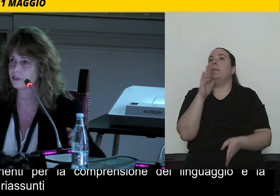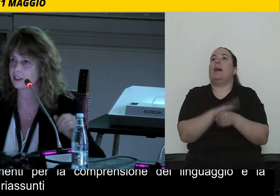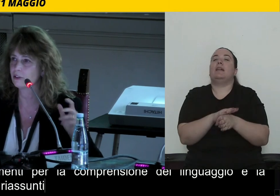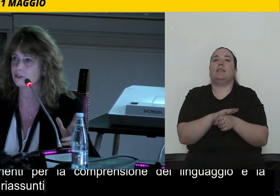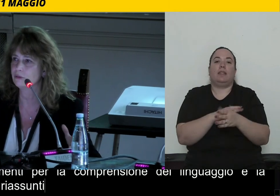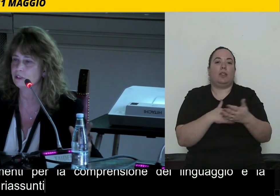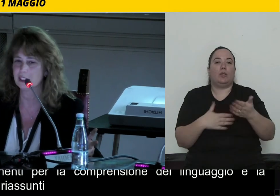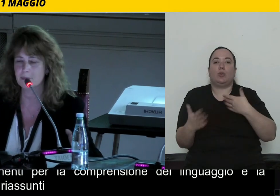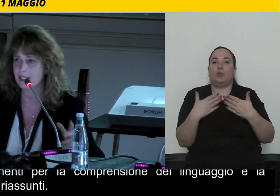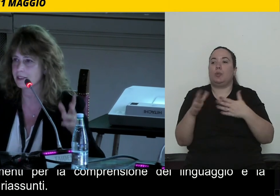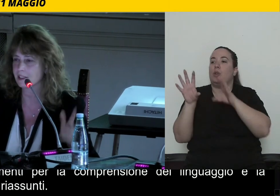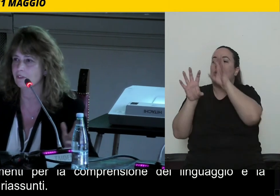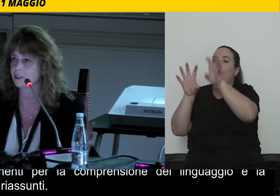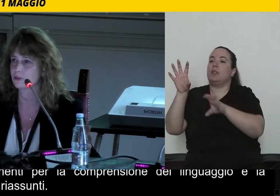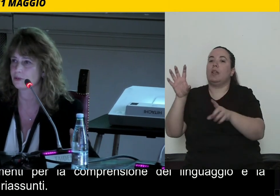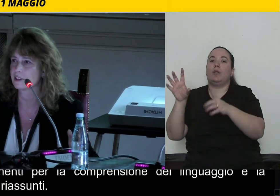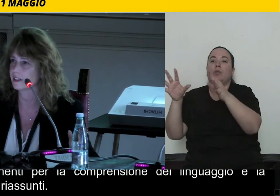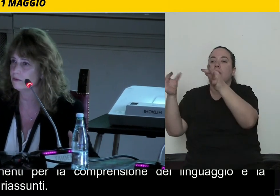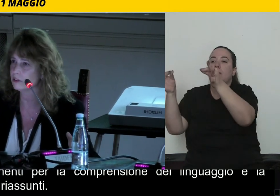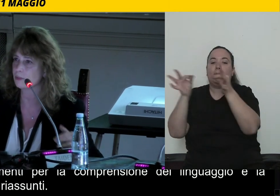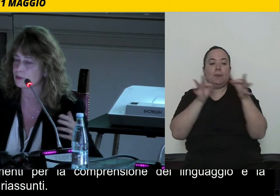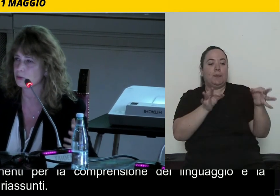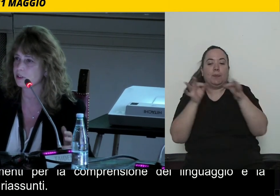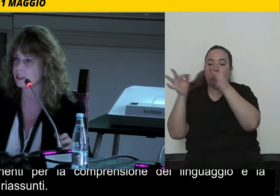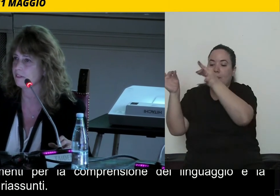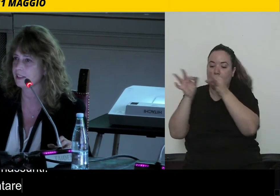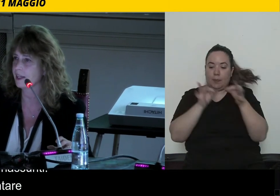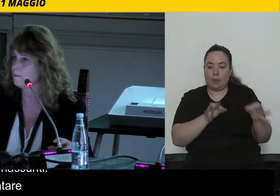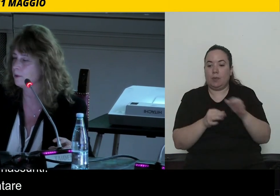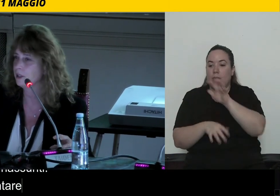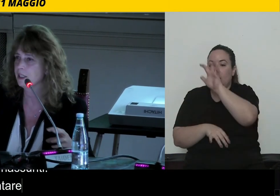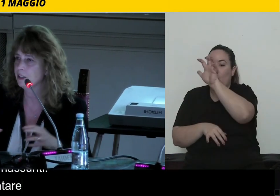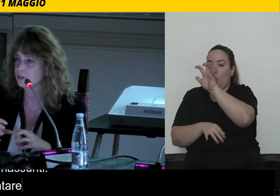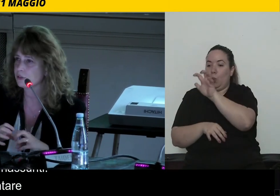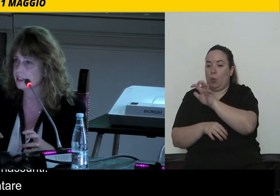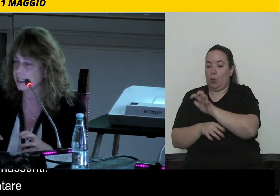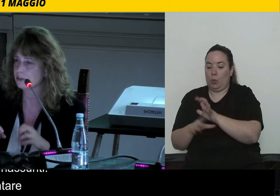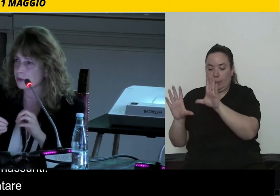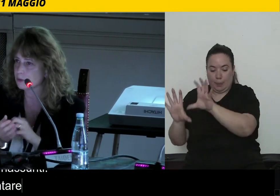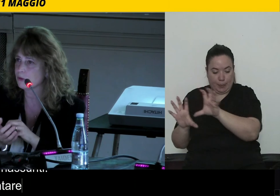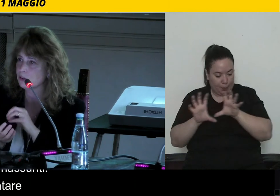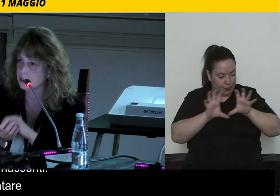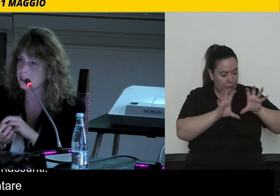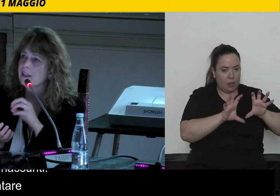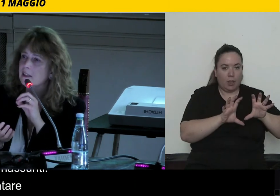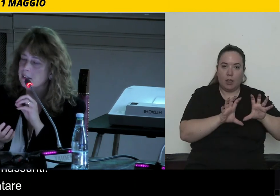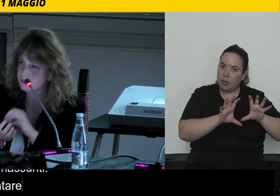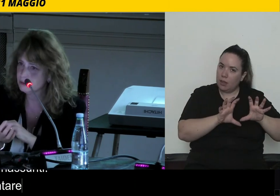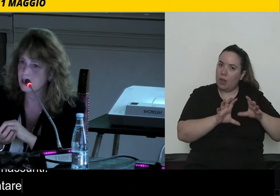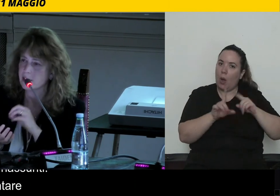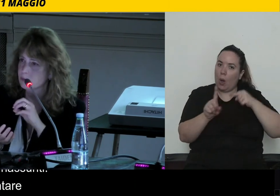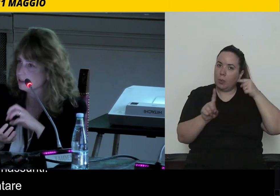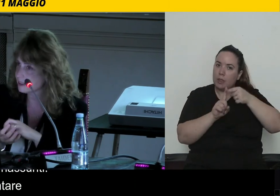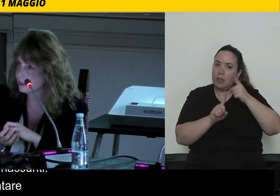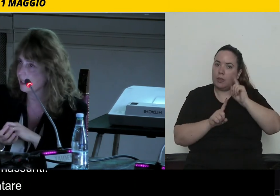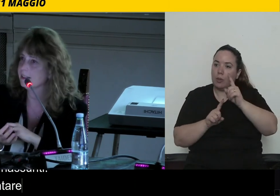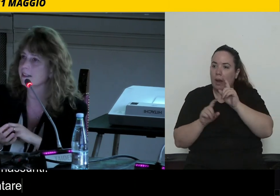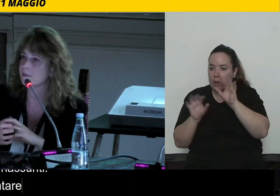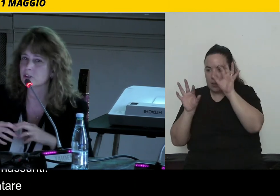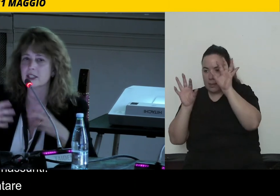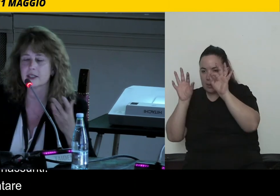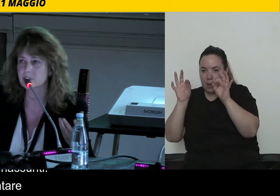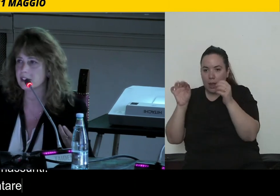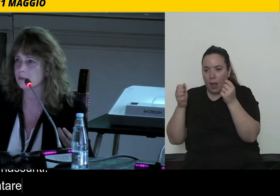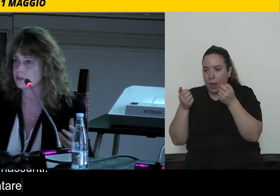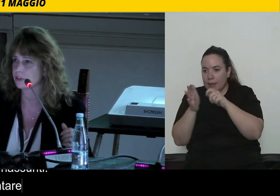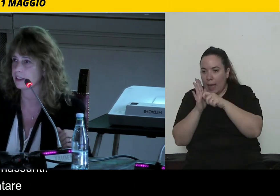presentazione dei contenuti, delle pagine che a volte possono essere lunghi e possono portare via tempo, il nostro intento è proprio quello di individuare i punti salienti